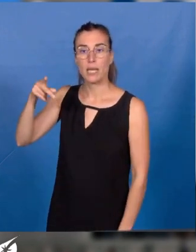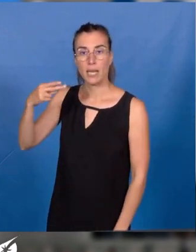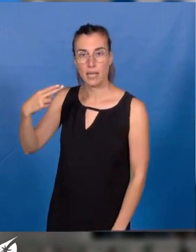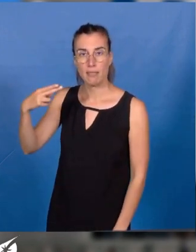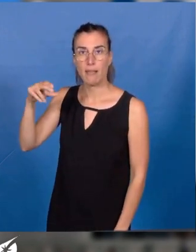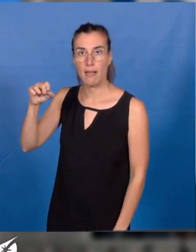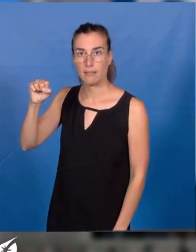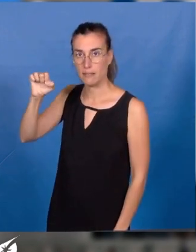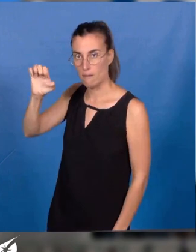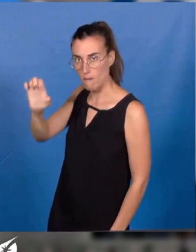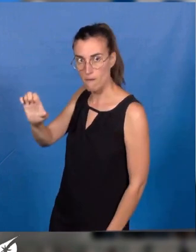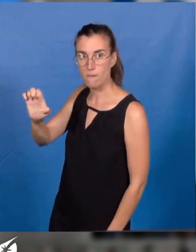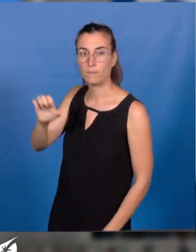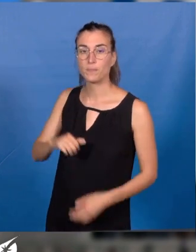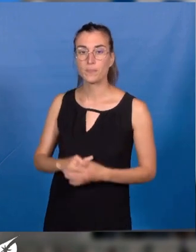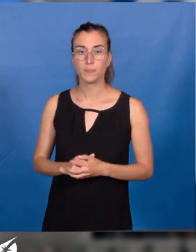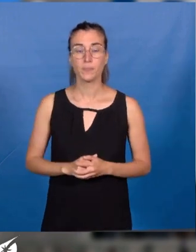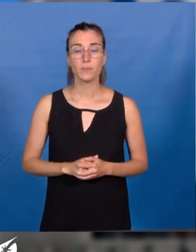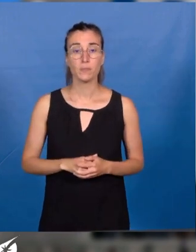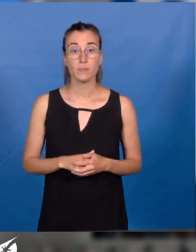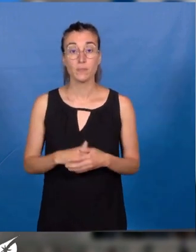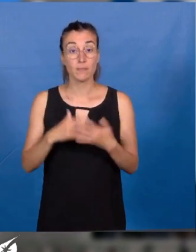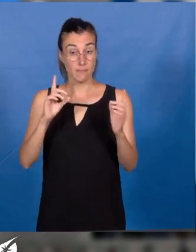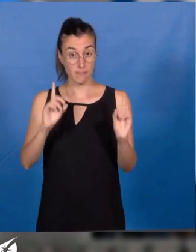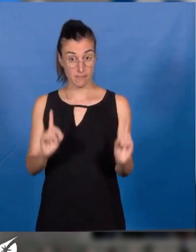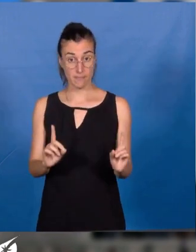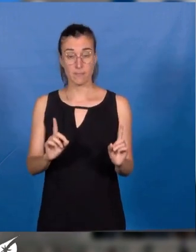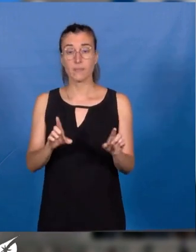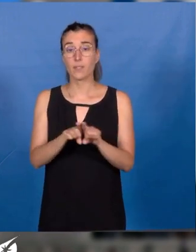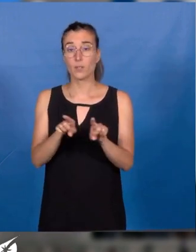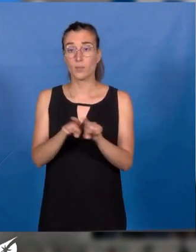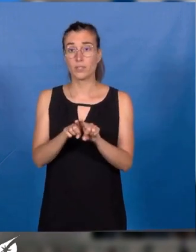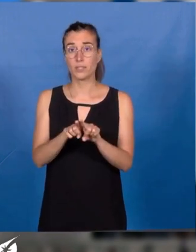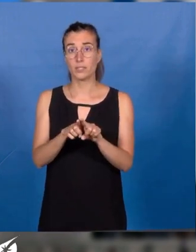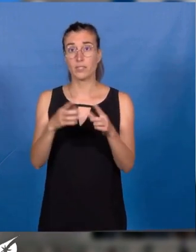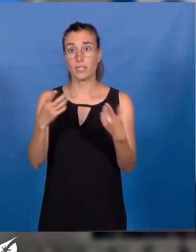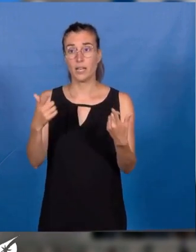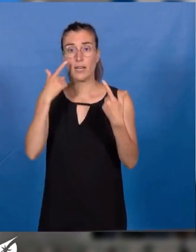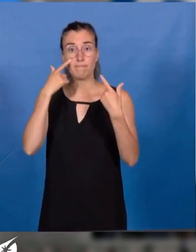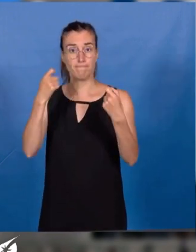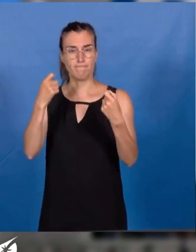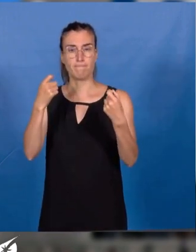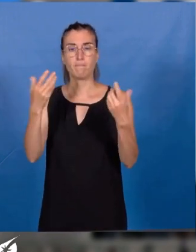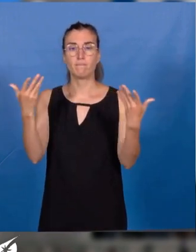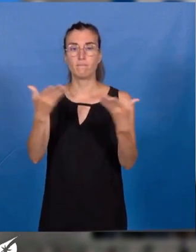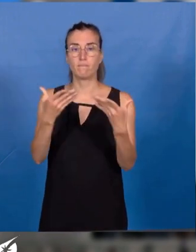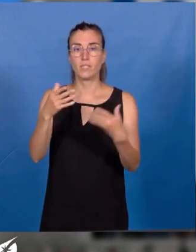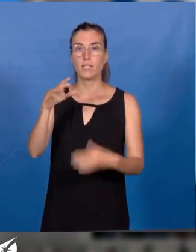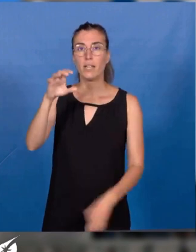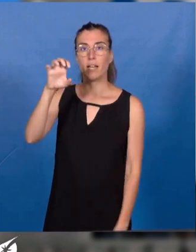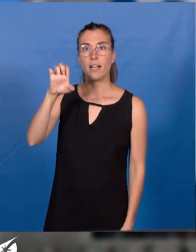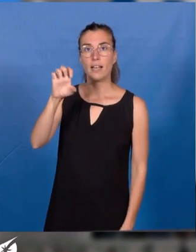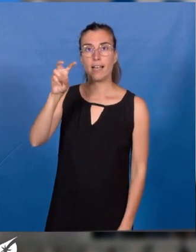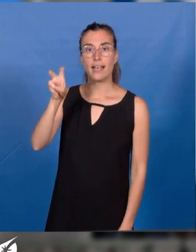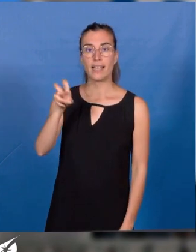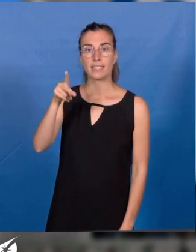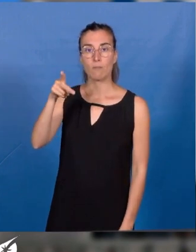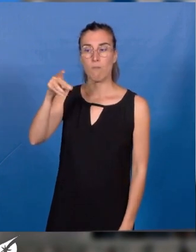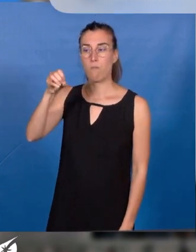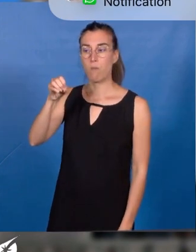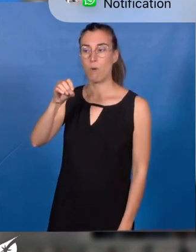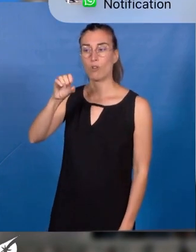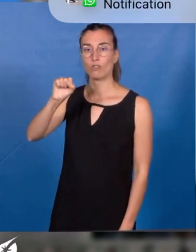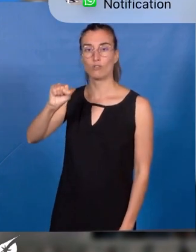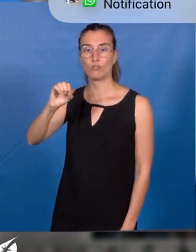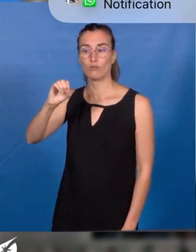Par ailleurs, nous avons tout intérêt à prendre en compte l'exposome. L'exposome, qu'est-ce que c'est ? C'est l'ensemble